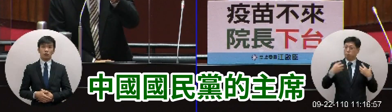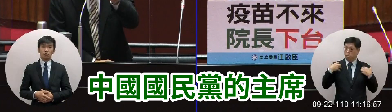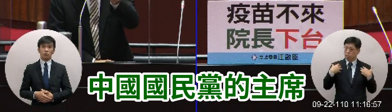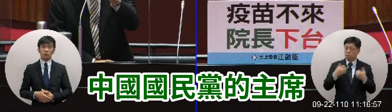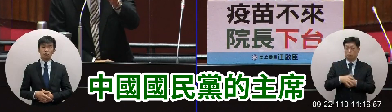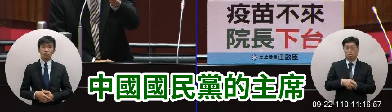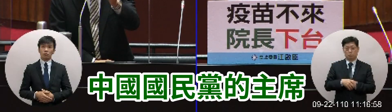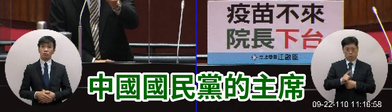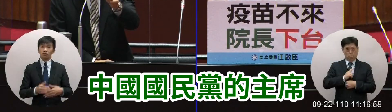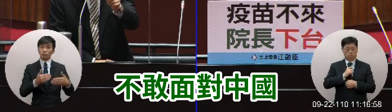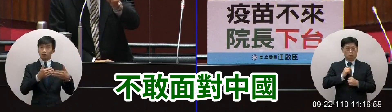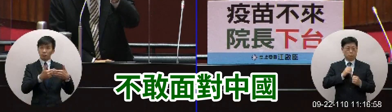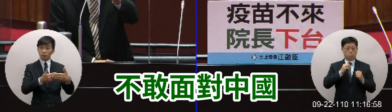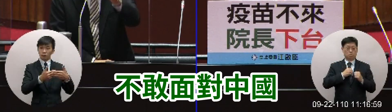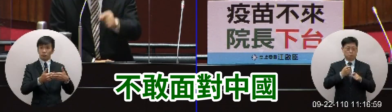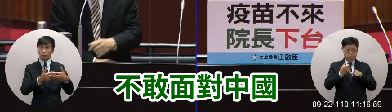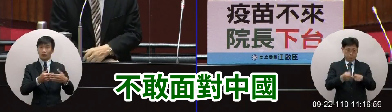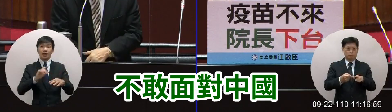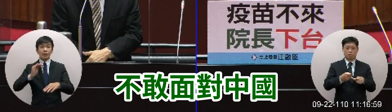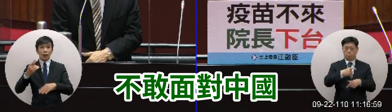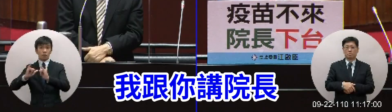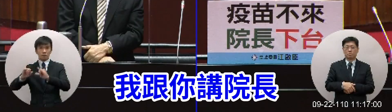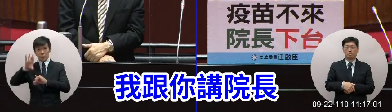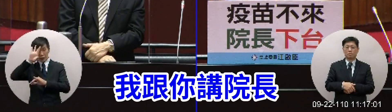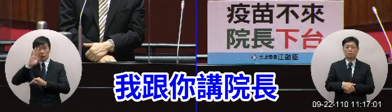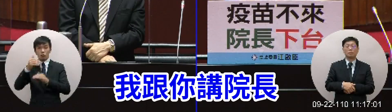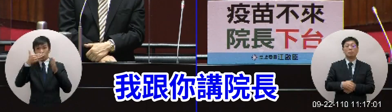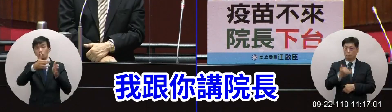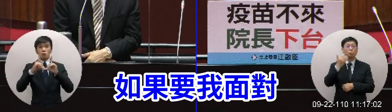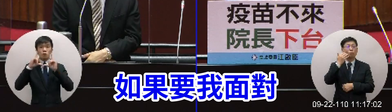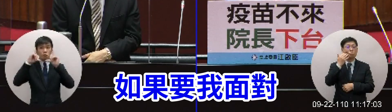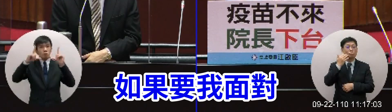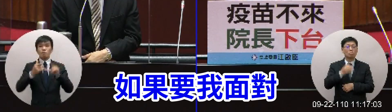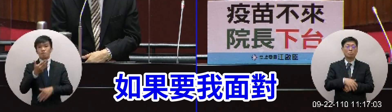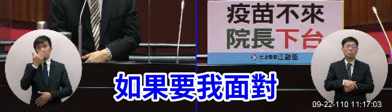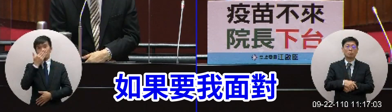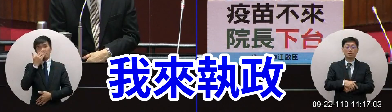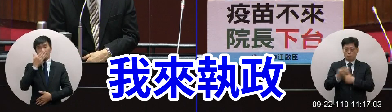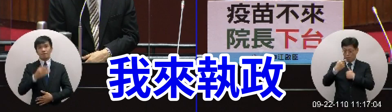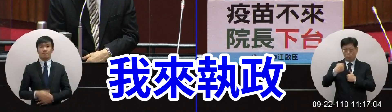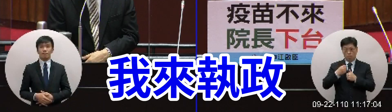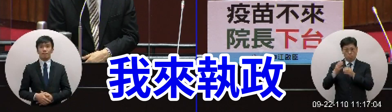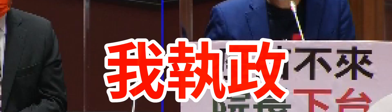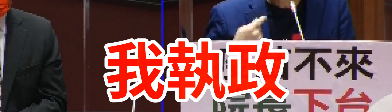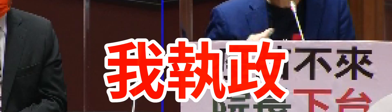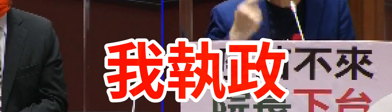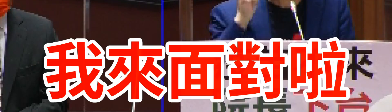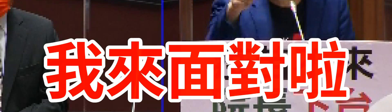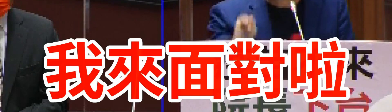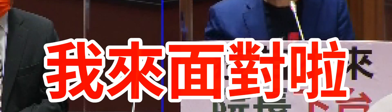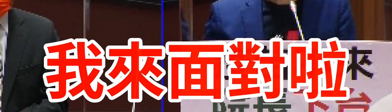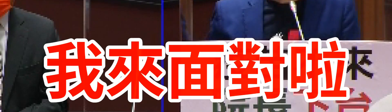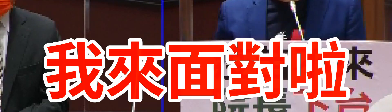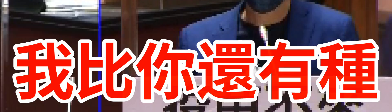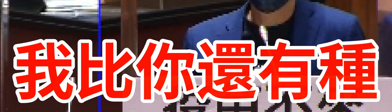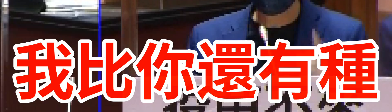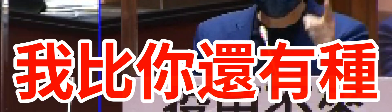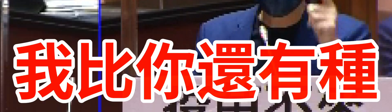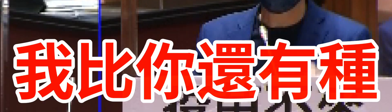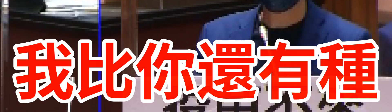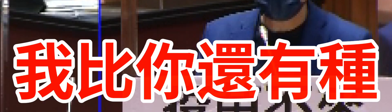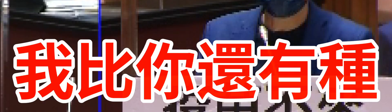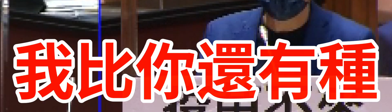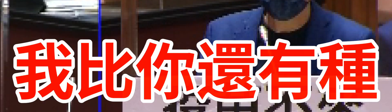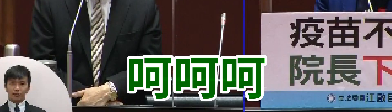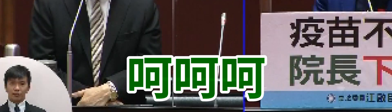直求中國國民黨的主席不敢面對中國我可以搶月長如果要我面對我來執政我這件我來面對啦我